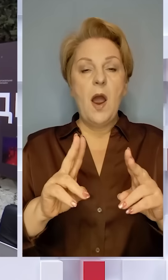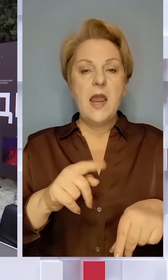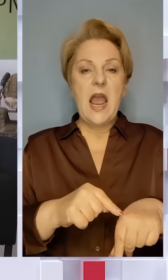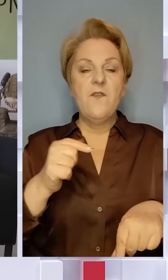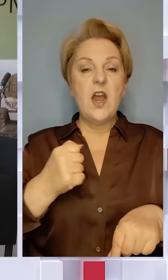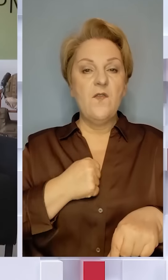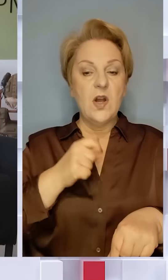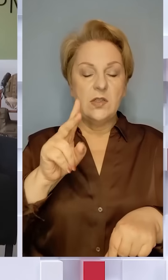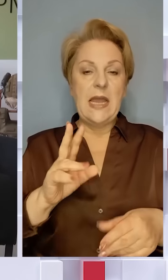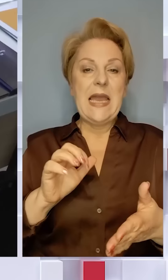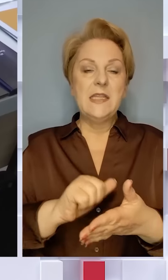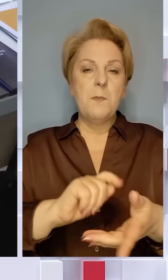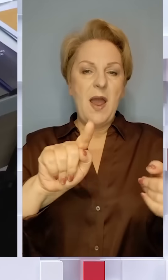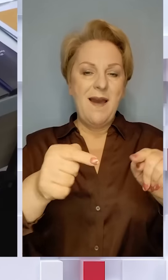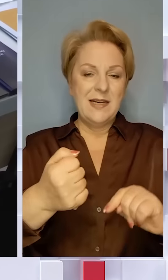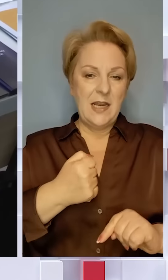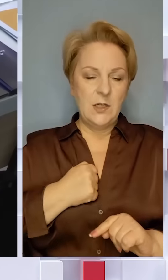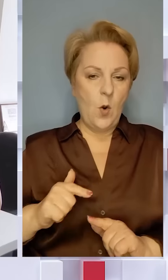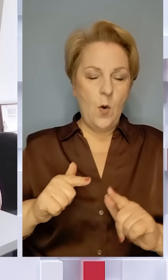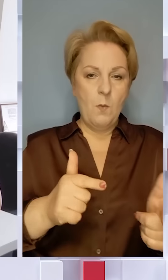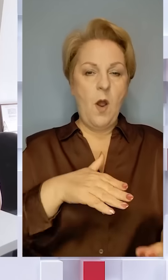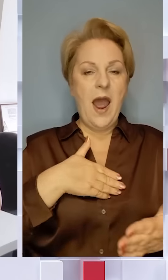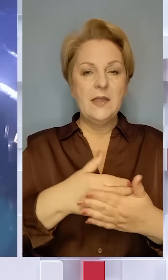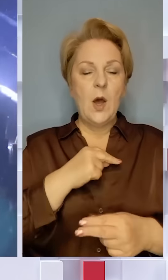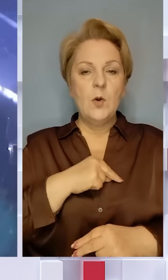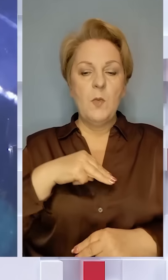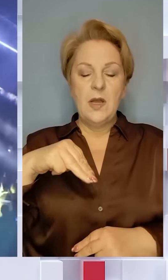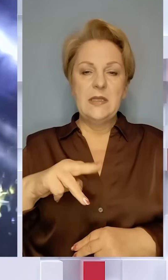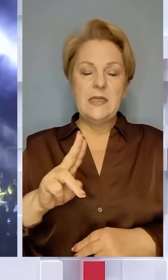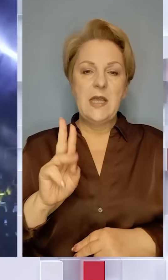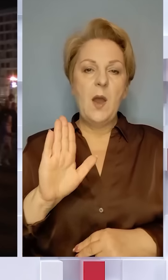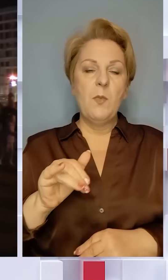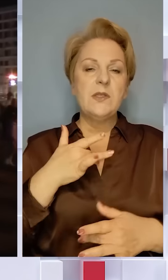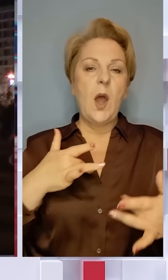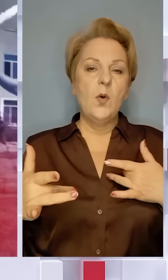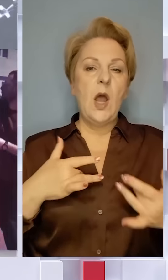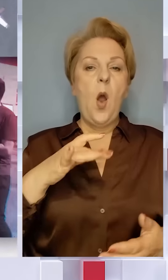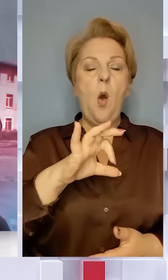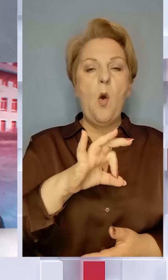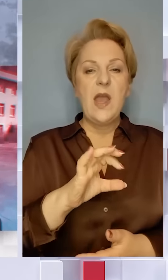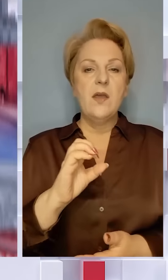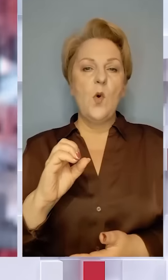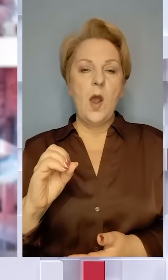відреагували військові, які займаються рекрутингом на активну роботу ТЦК після концерту Океану Ельци?